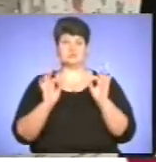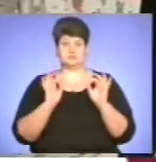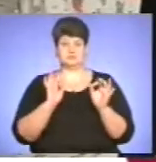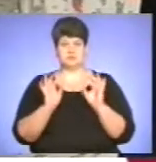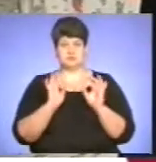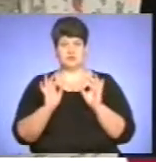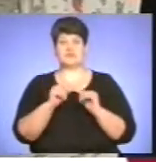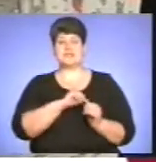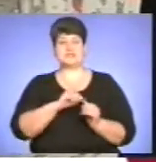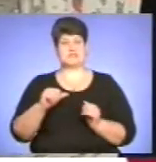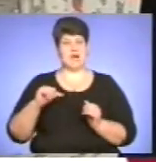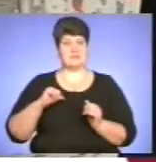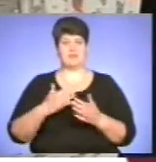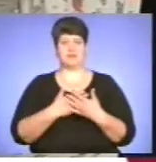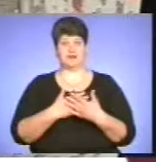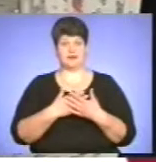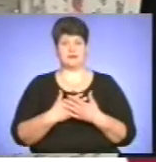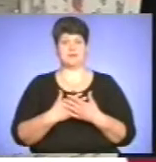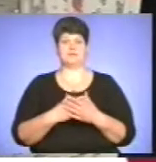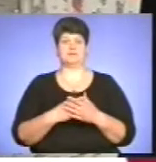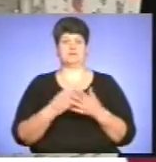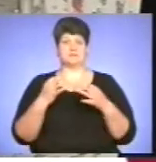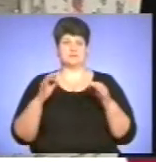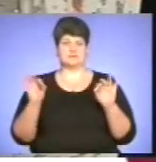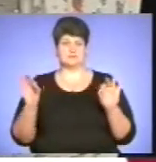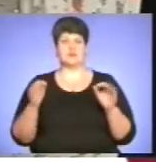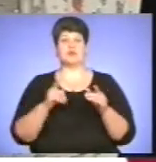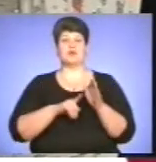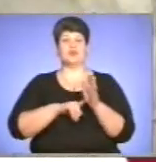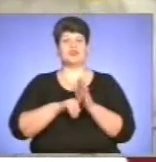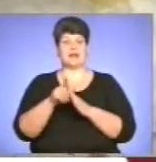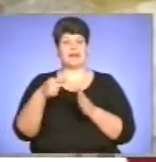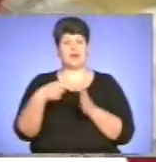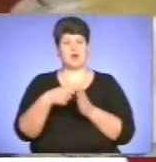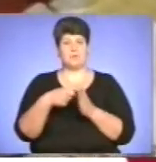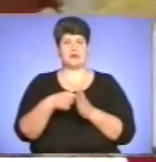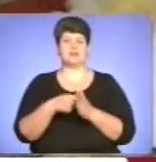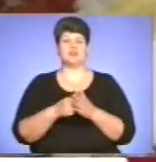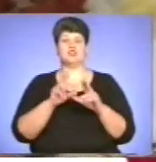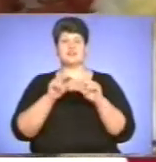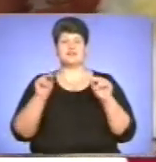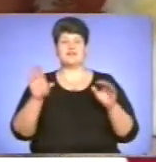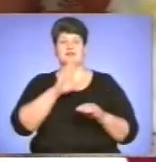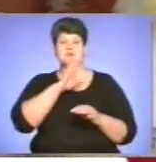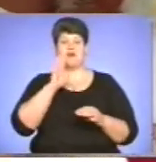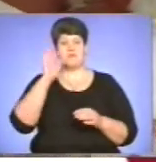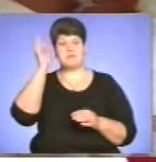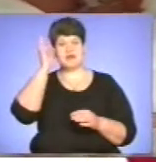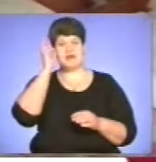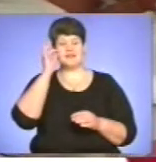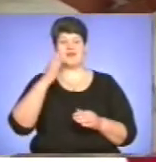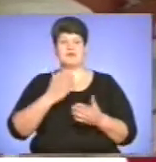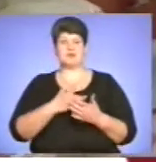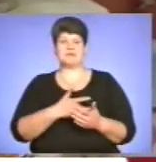Вони вже самостійно дихають, вони кисненезалежні, і ми почали їх кормити. Щаслива матуся пригадує, як носила під серцем